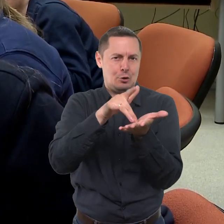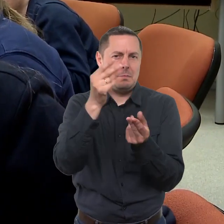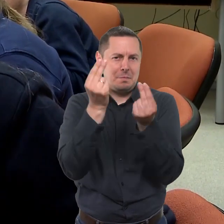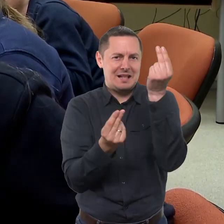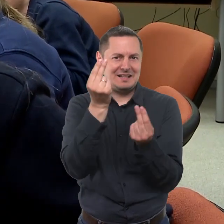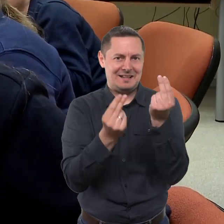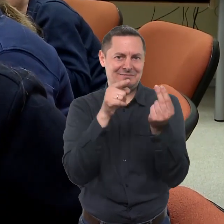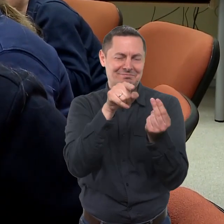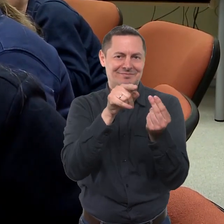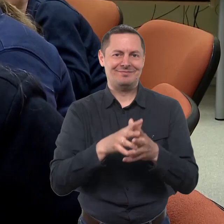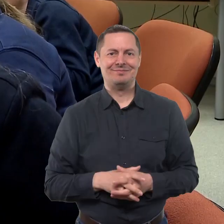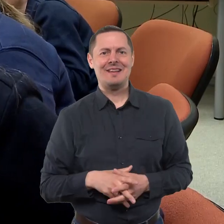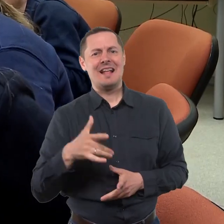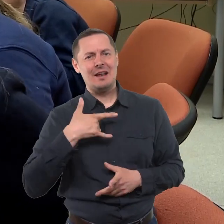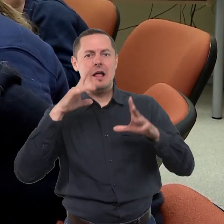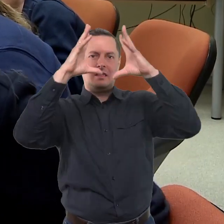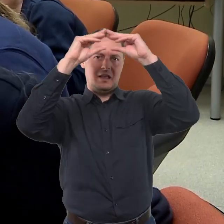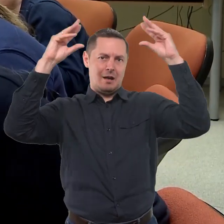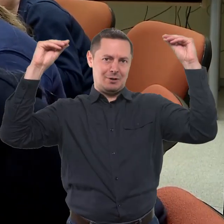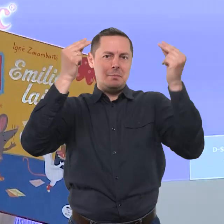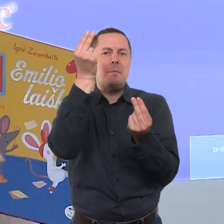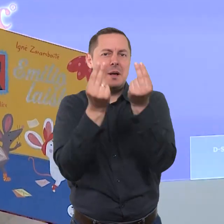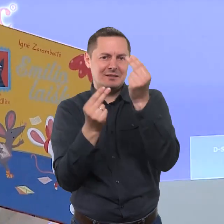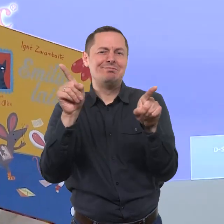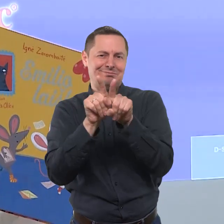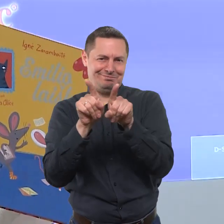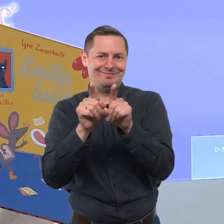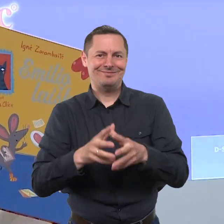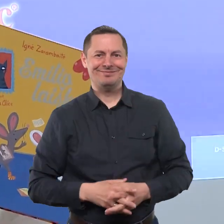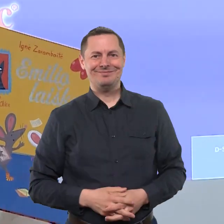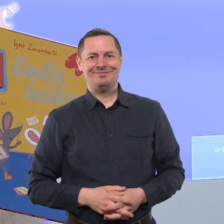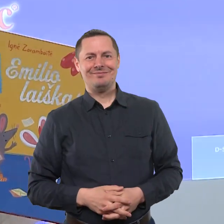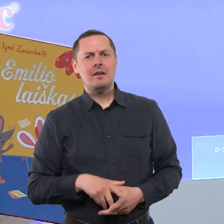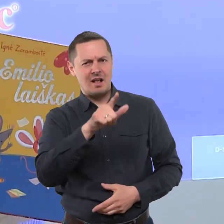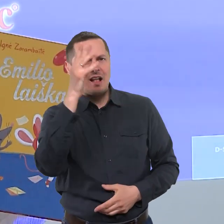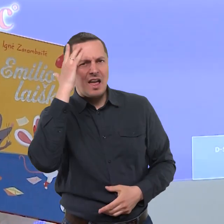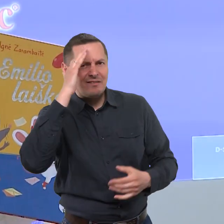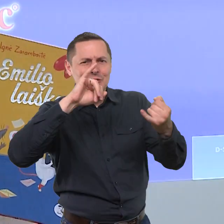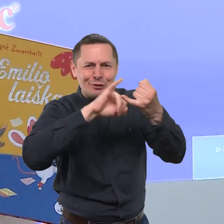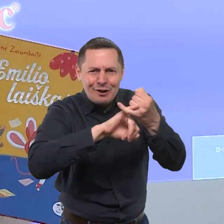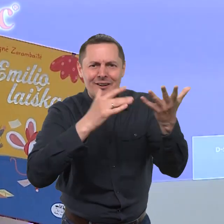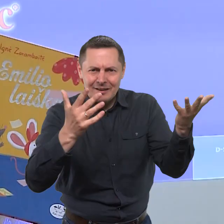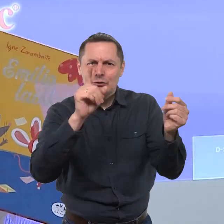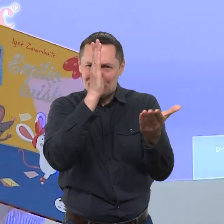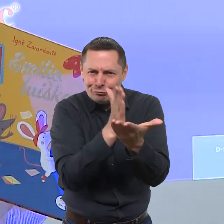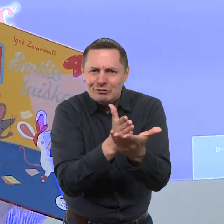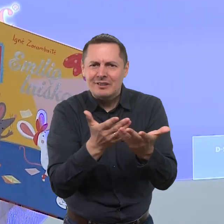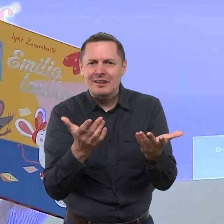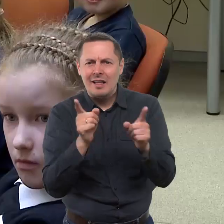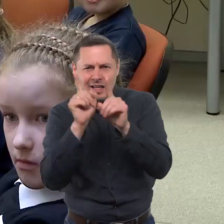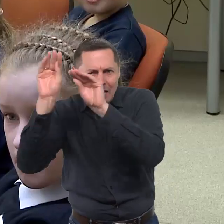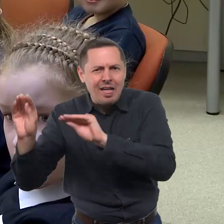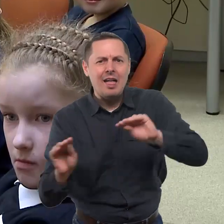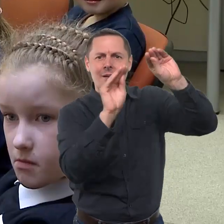ir gal dar apie tą debesėlį, nežinom. Ar galėsite visdoti, kad iš tokių netikėtų pasakųjimų,